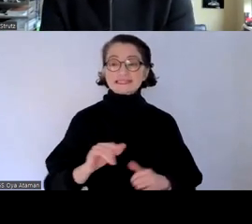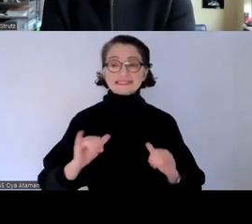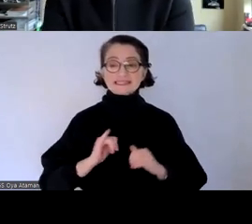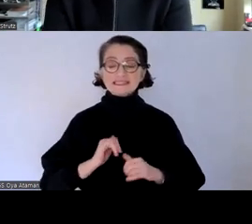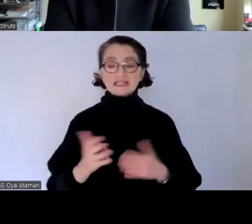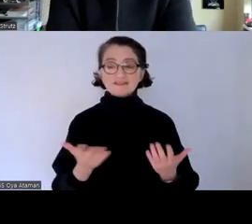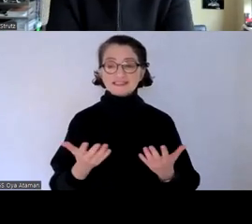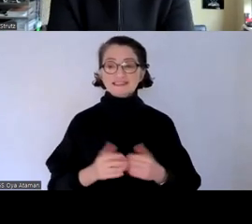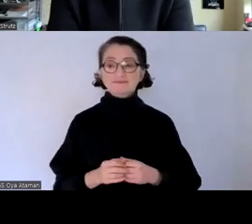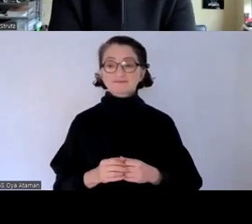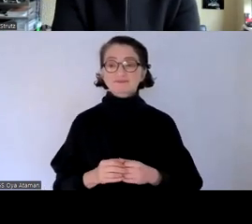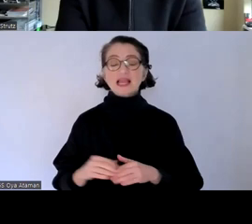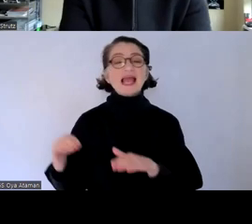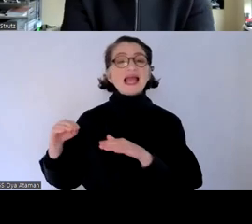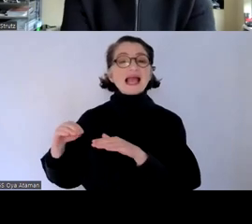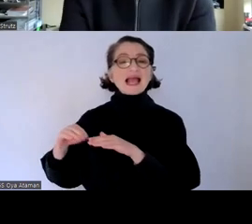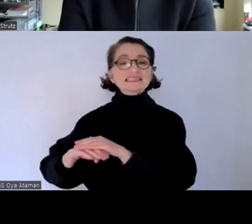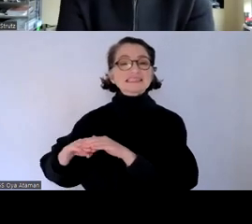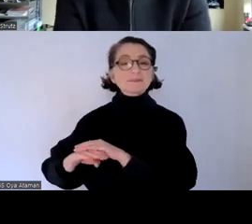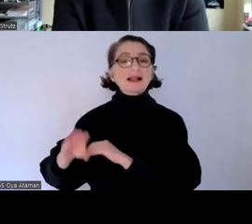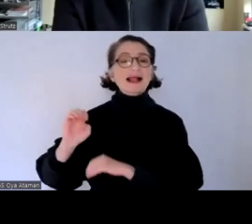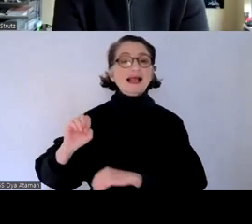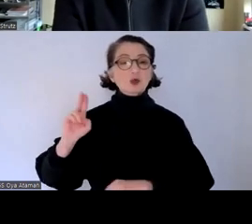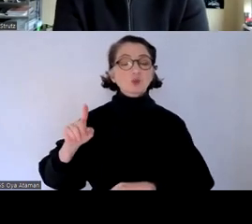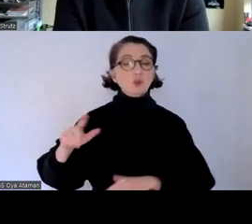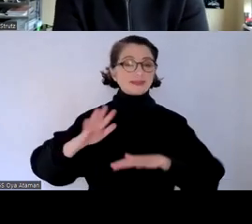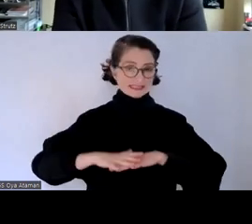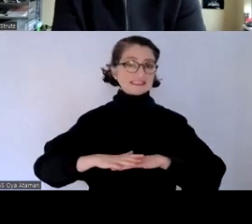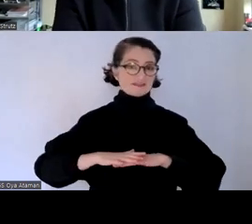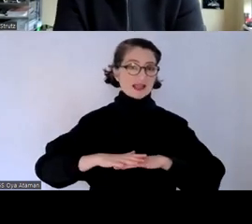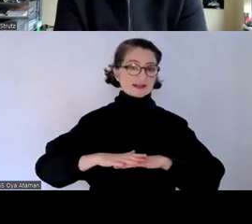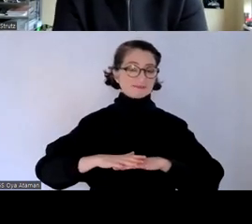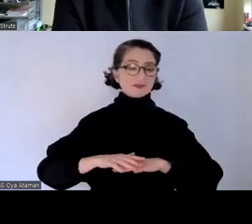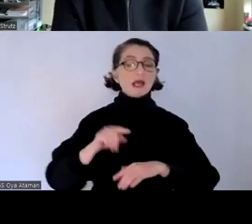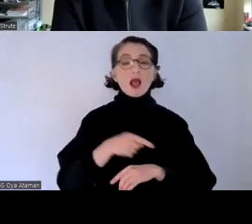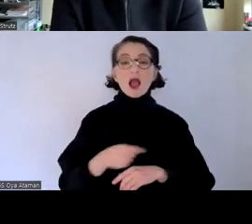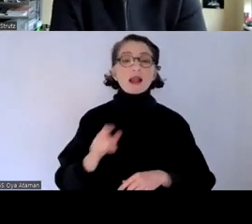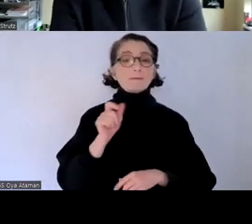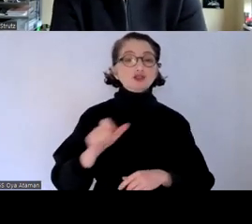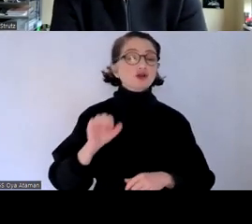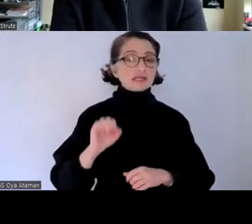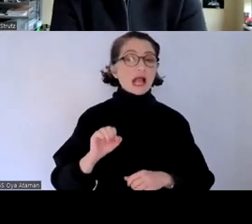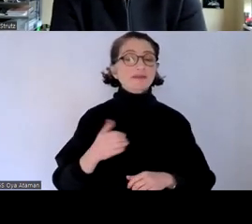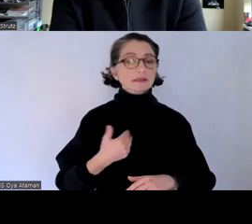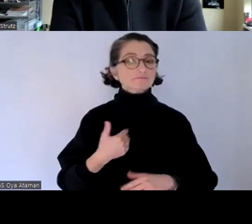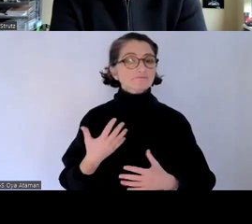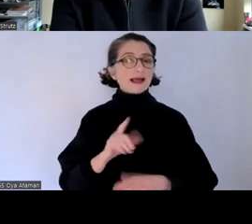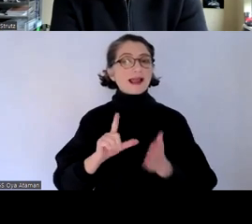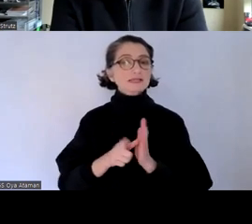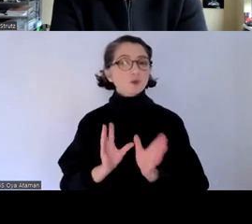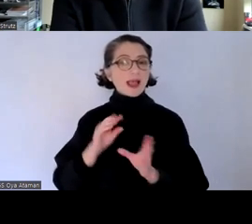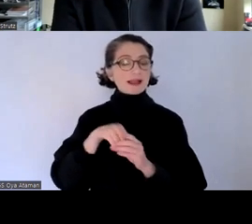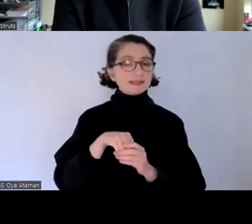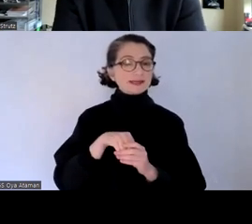einen sassel eu auch als ein netzwerk von menschen die sich einbringen können die sich mit dem